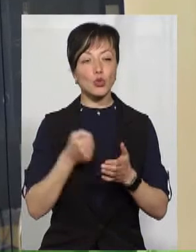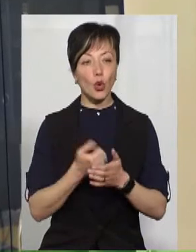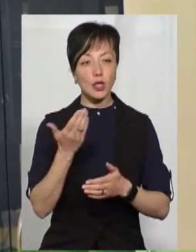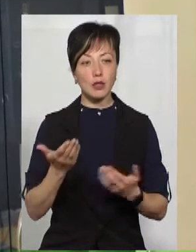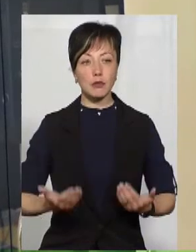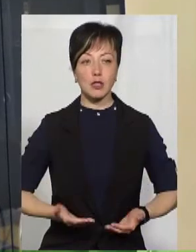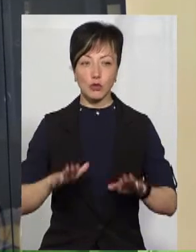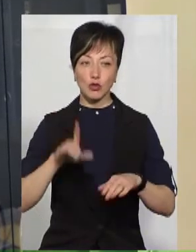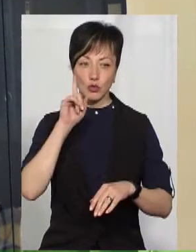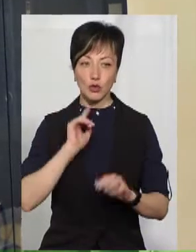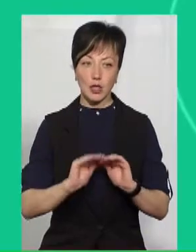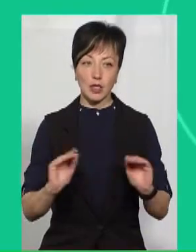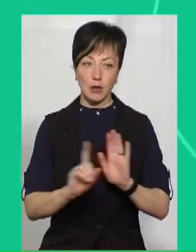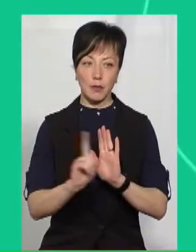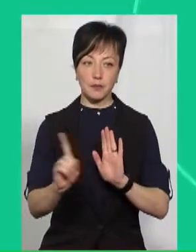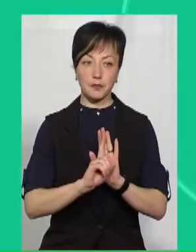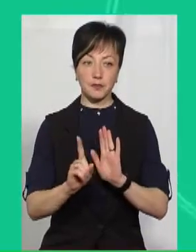проживання, щоб було зручно дітям.